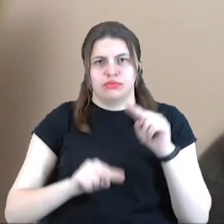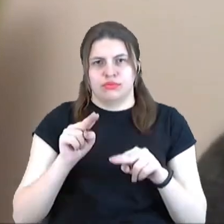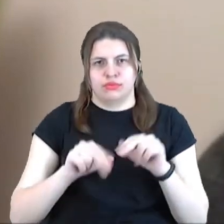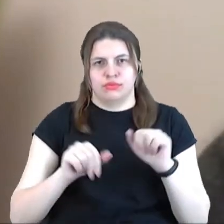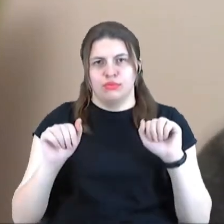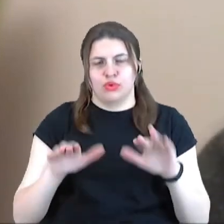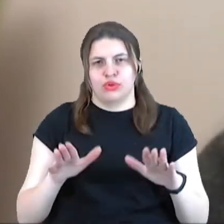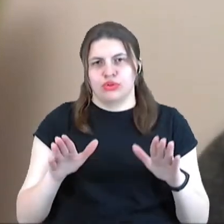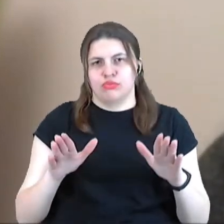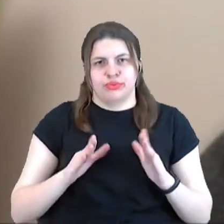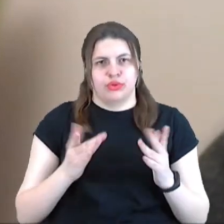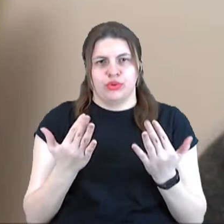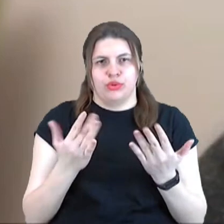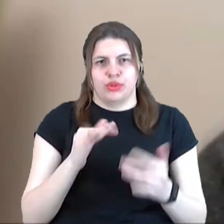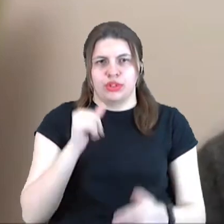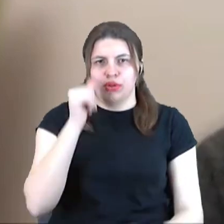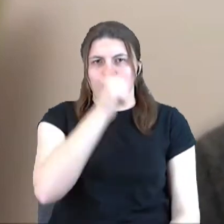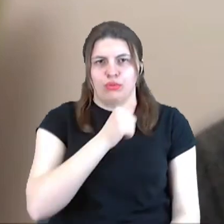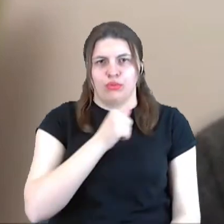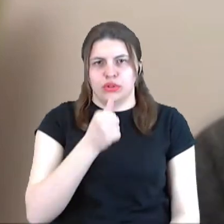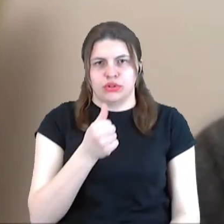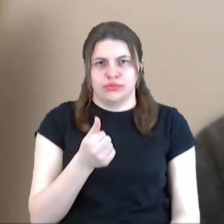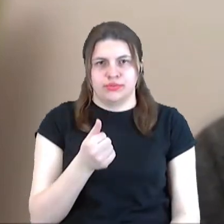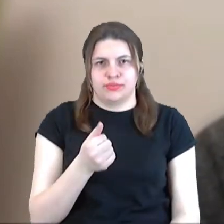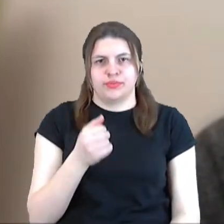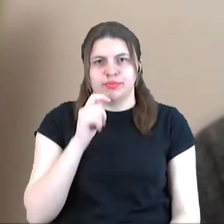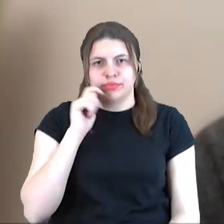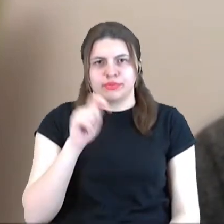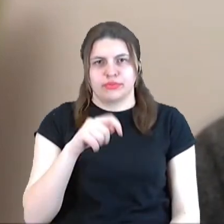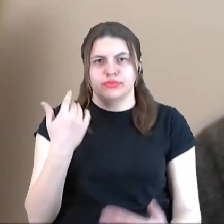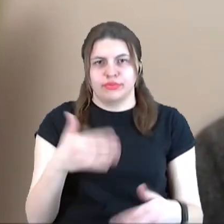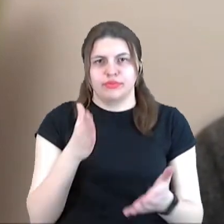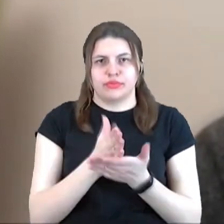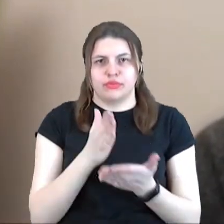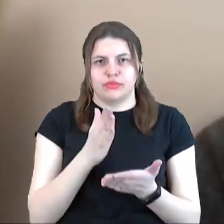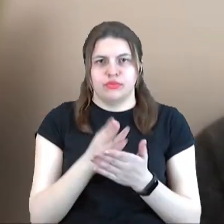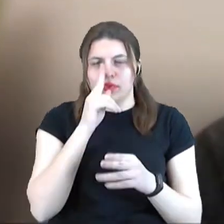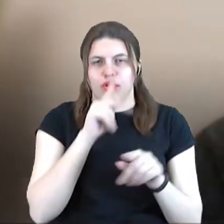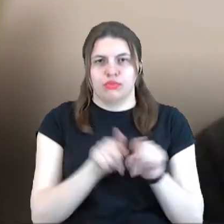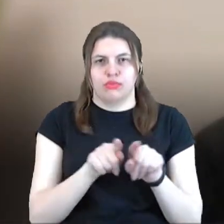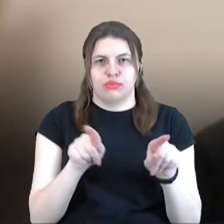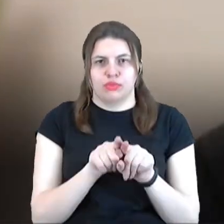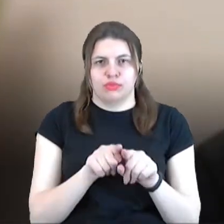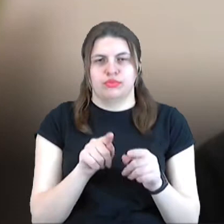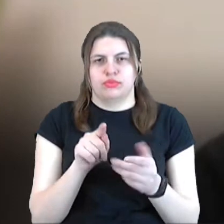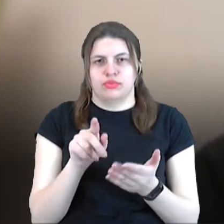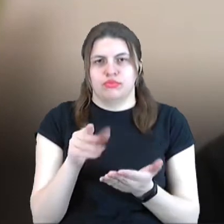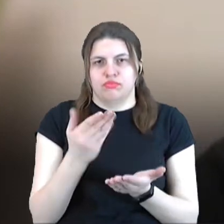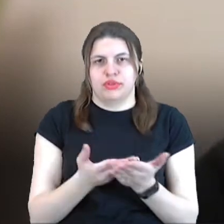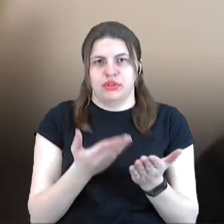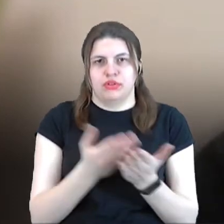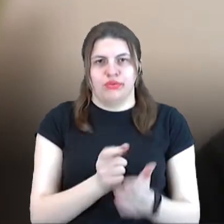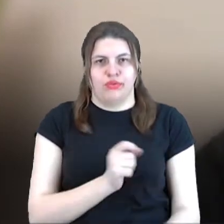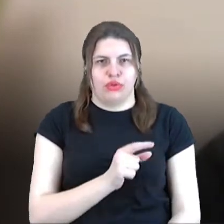років, і ми в Україні вже маємо подібні приклади, зокрема в Одесі ми бачили, скільки часу